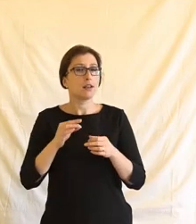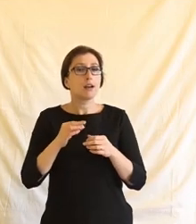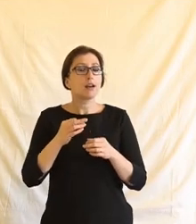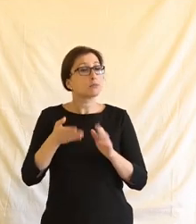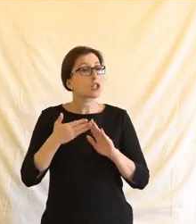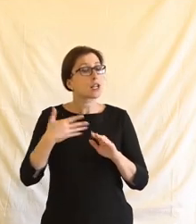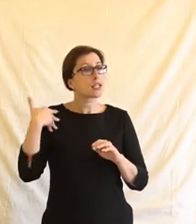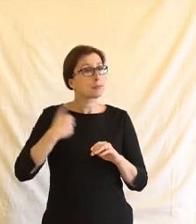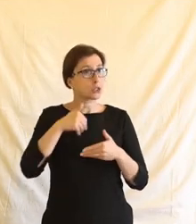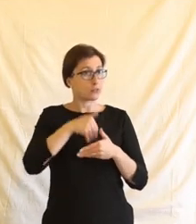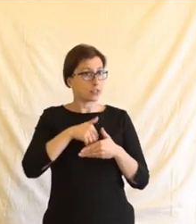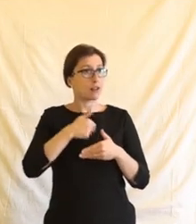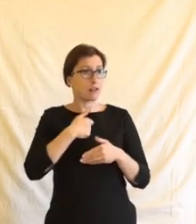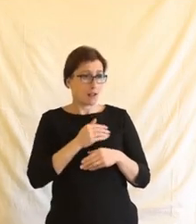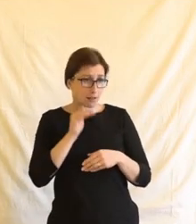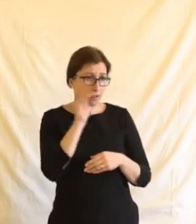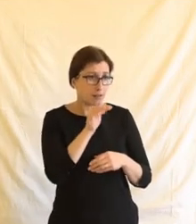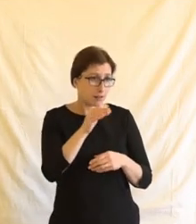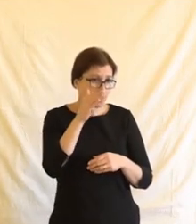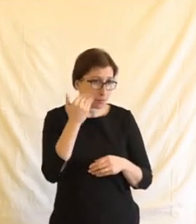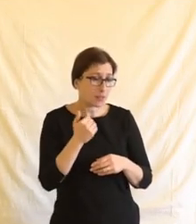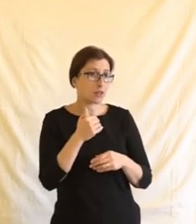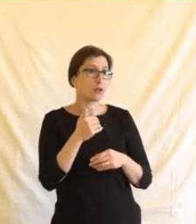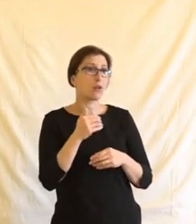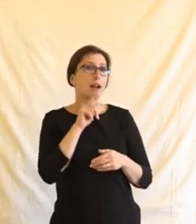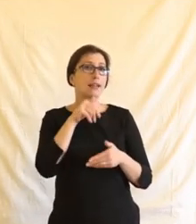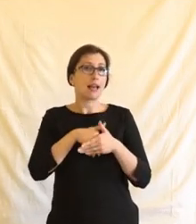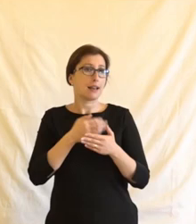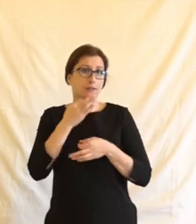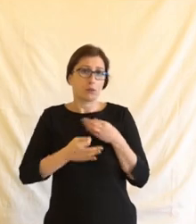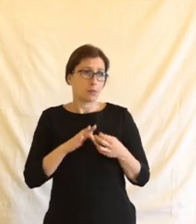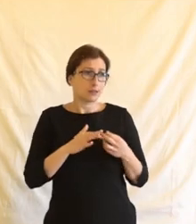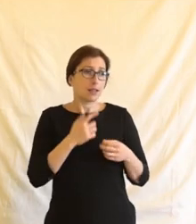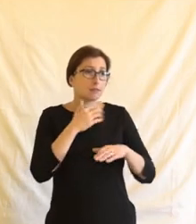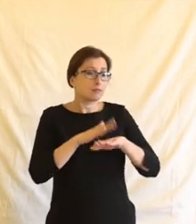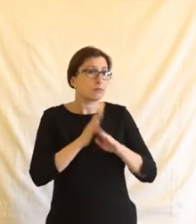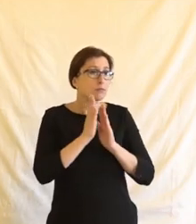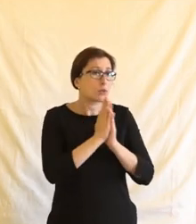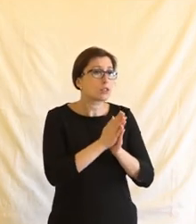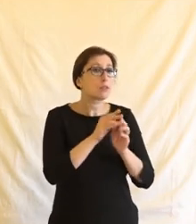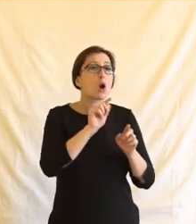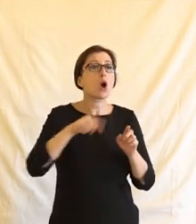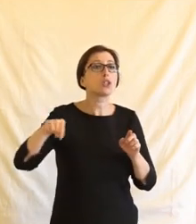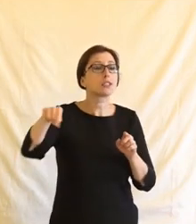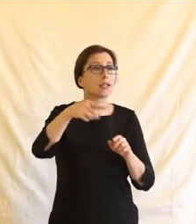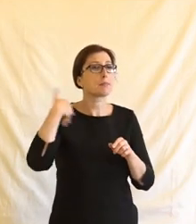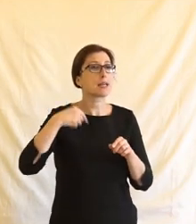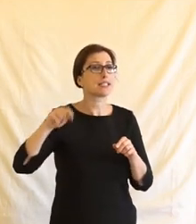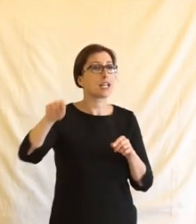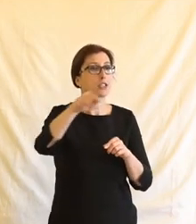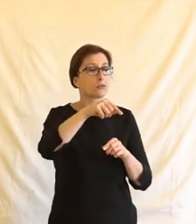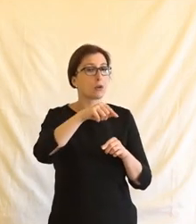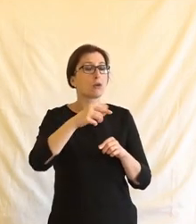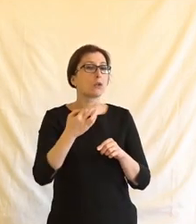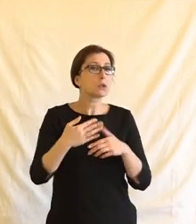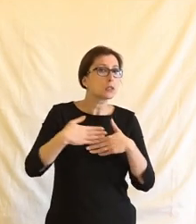ministerstvo vnitra, což jsem jim teda i jako říkala, takže to zase není nějaká tajná informace jenom prostě požádalo ostatní ministerstva, takže prostě jenom jako